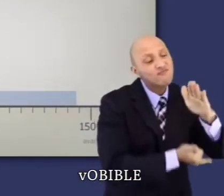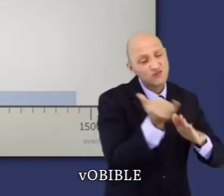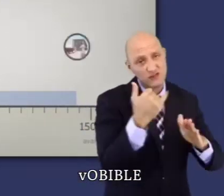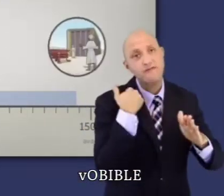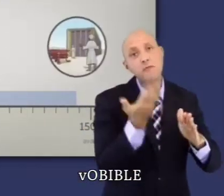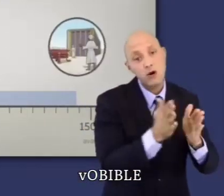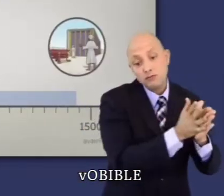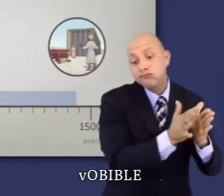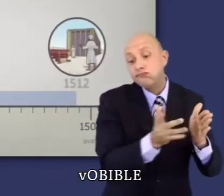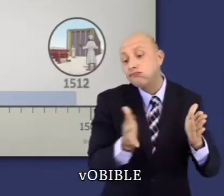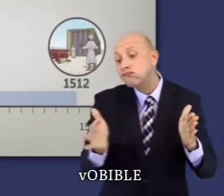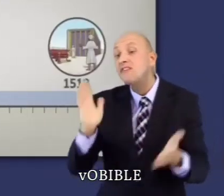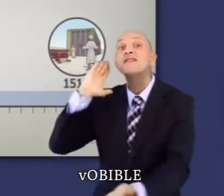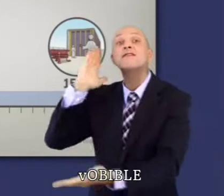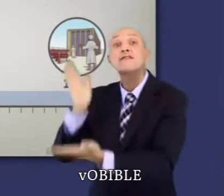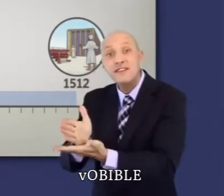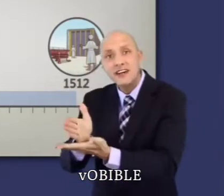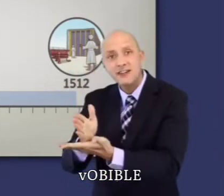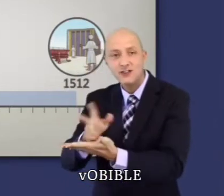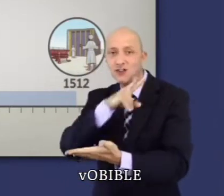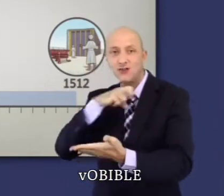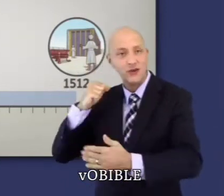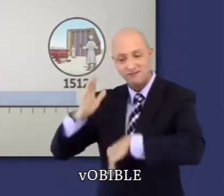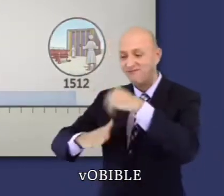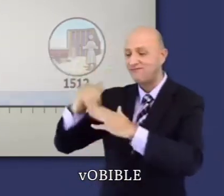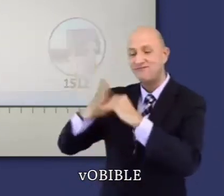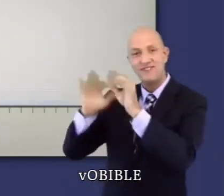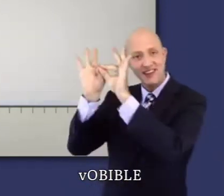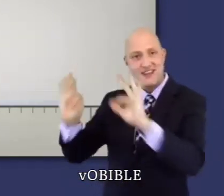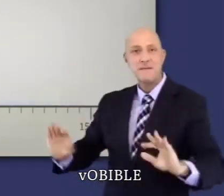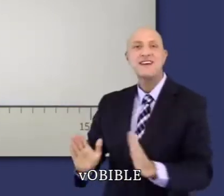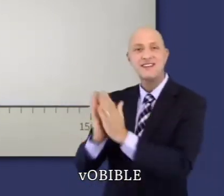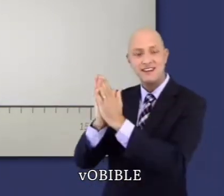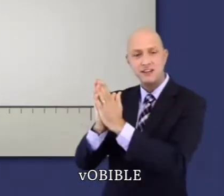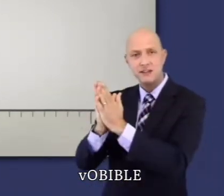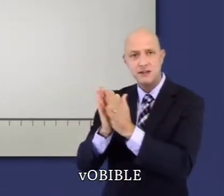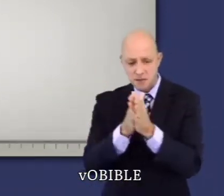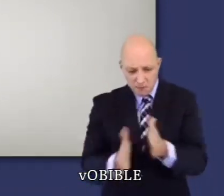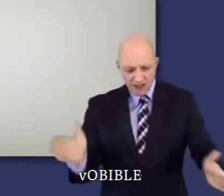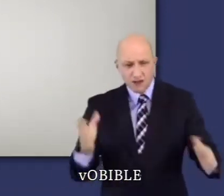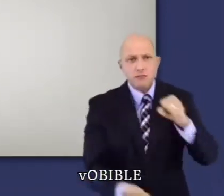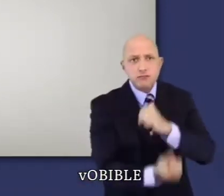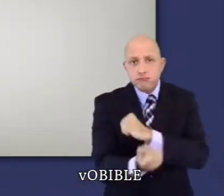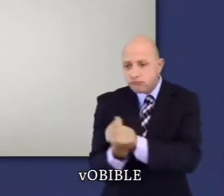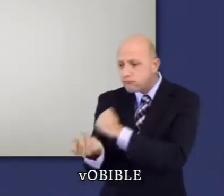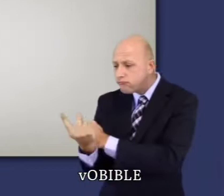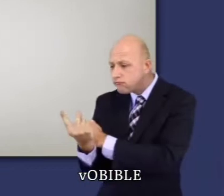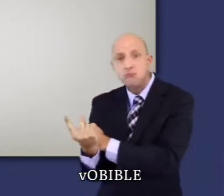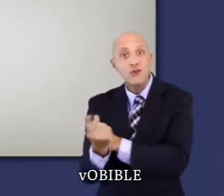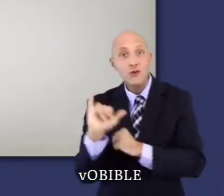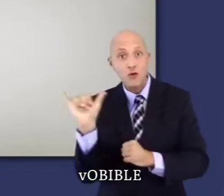fabrication du tabernacle en 1512 avant notre ère. L'Exode rapporte comment Jéhovah a libéré les